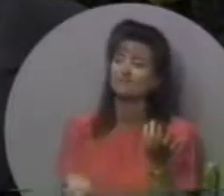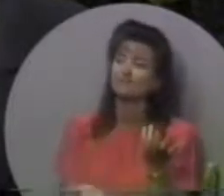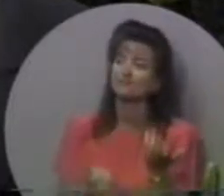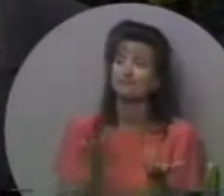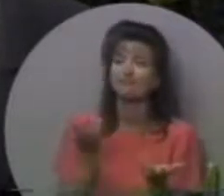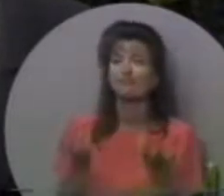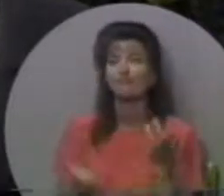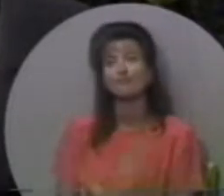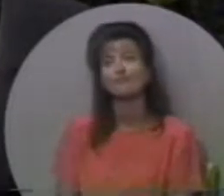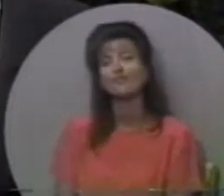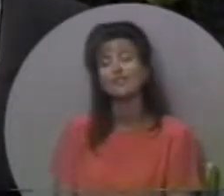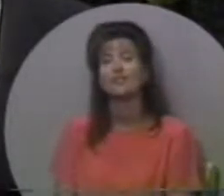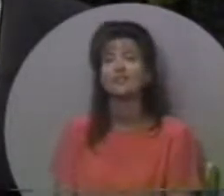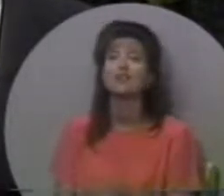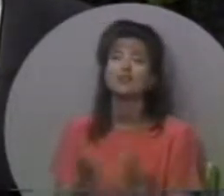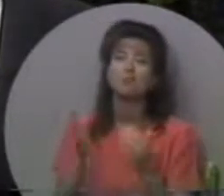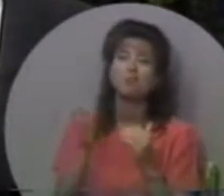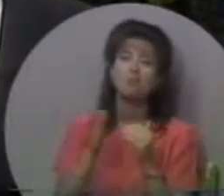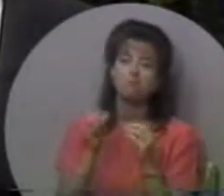Поклик – це більше,